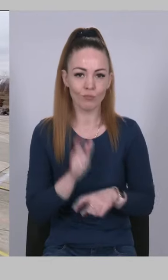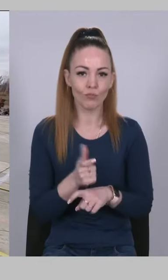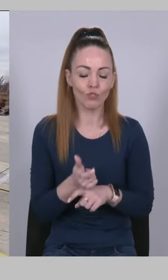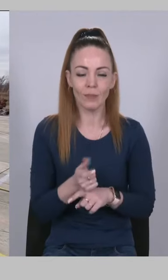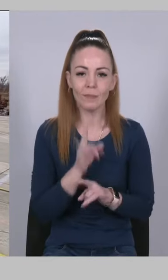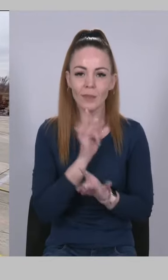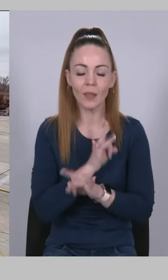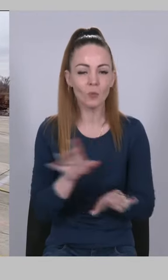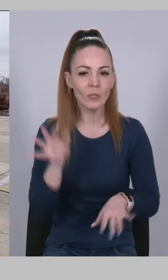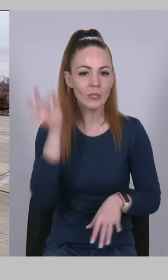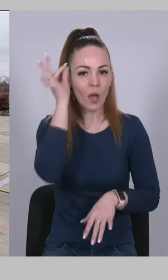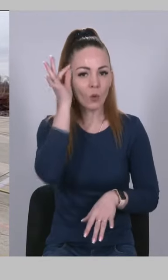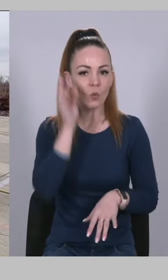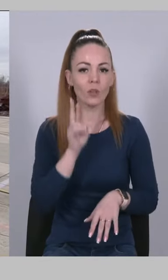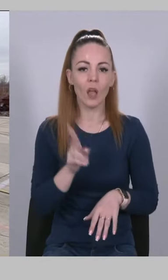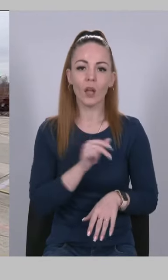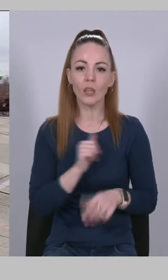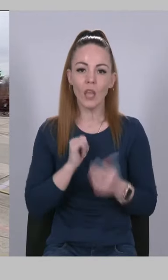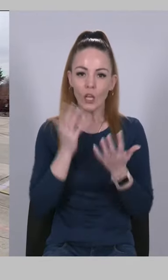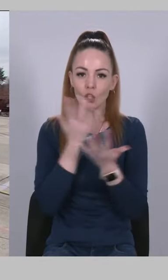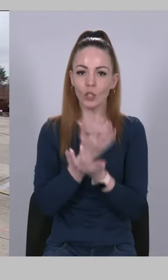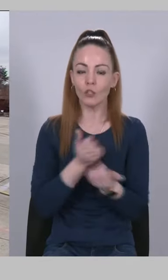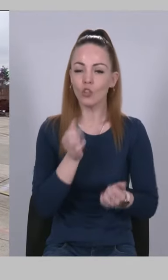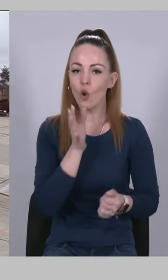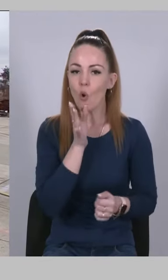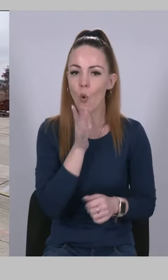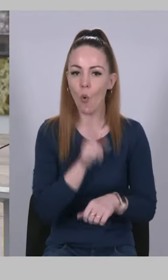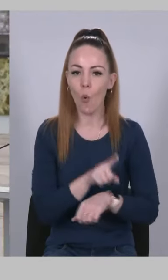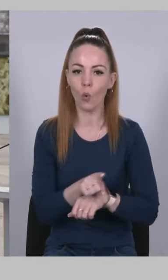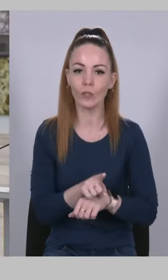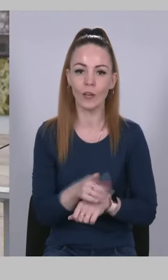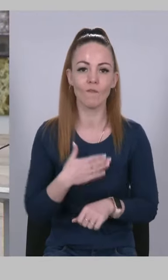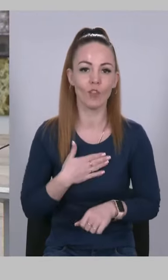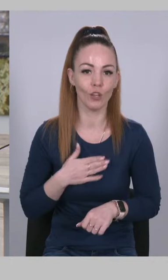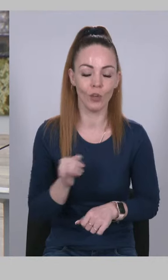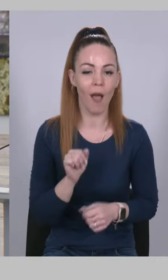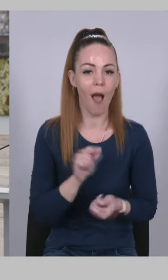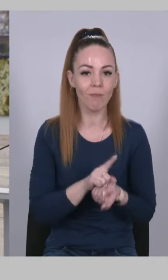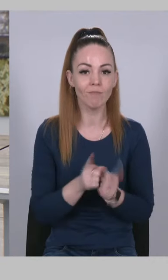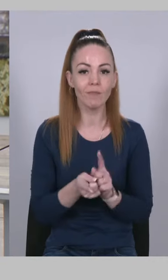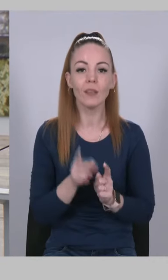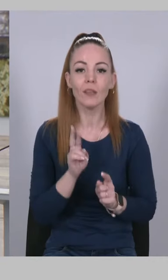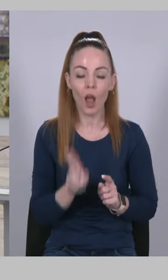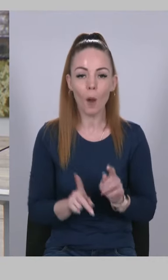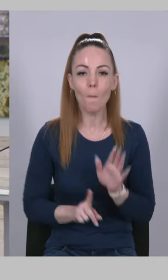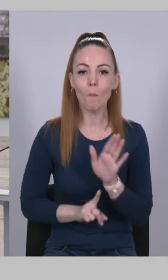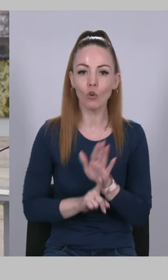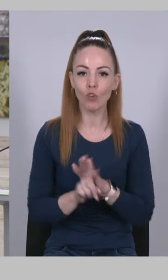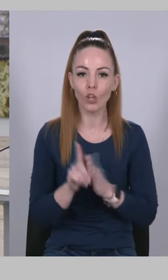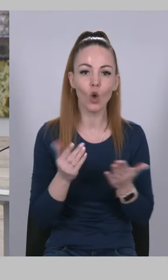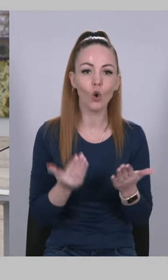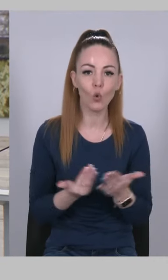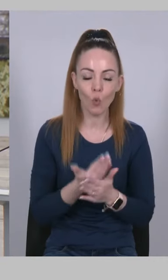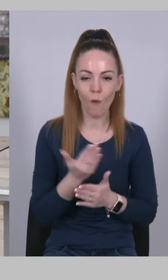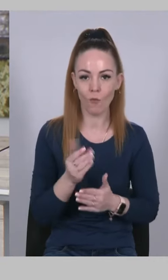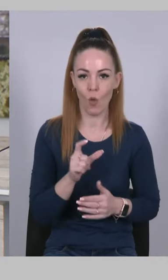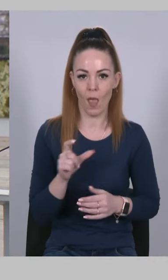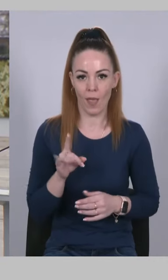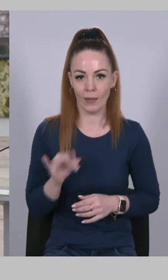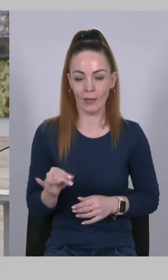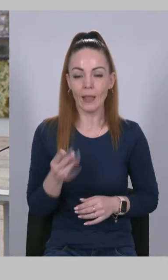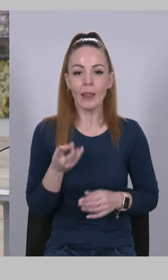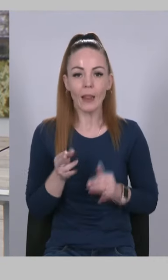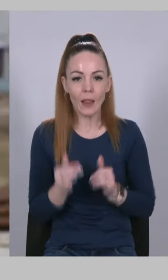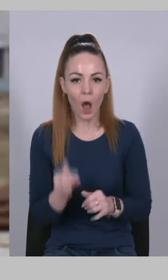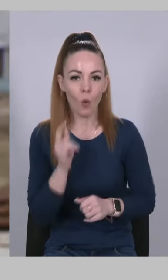згадуватись як найтемніша година в нашій історії, а натомість як початок нової ери для України